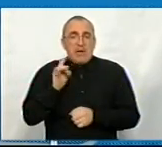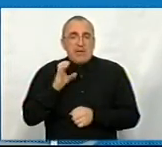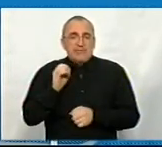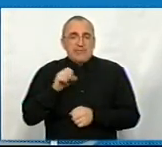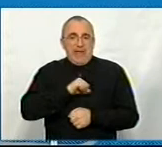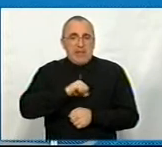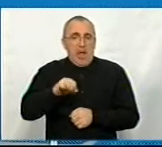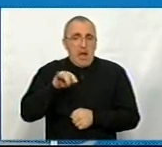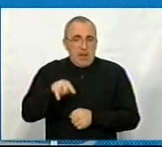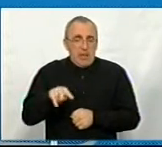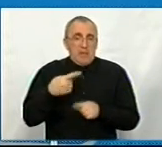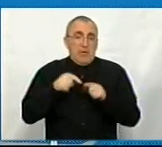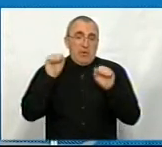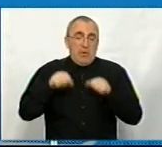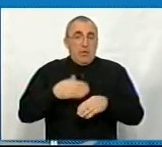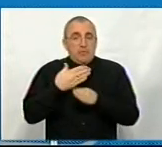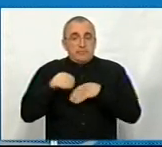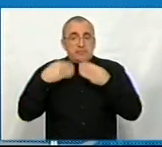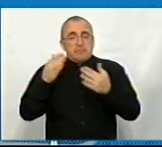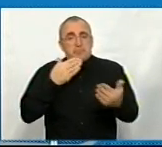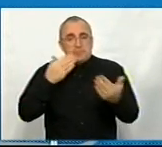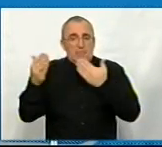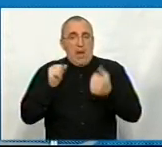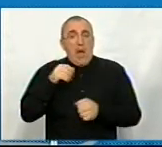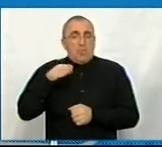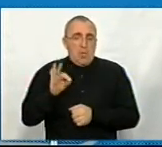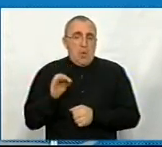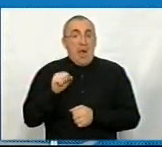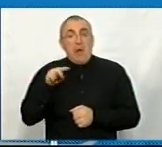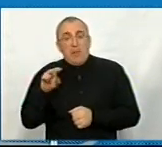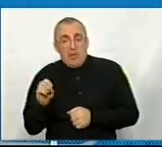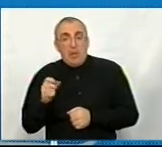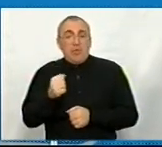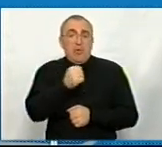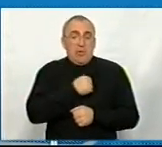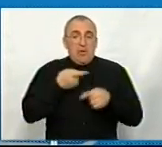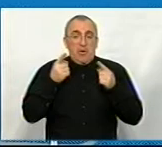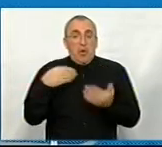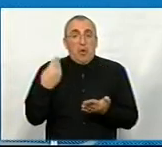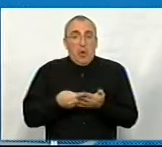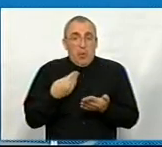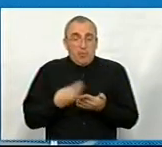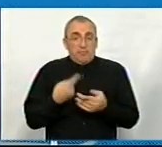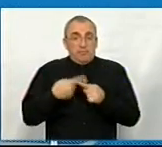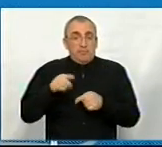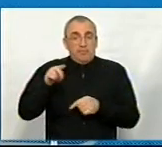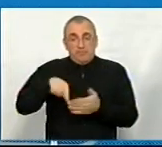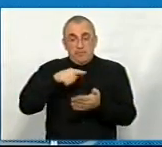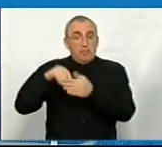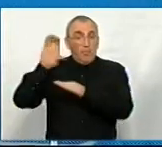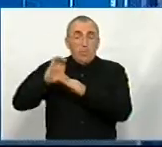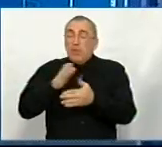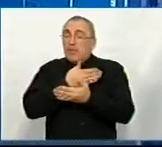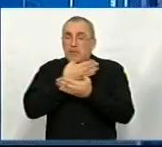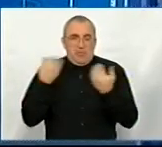дійсно якусь частину можна віддати під музей АТО. Але, на жаль, дійсно грошей таких в міському бюджеті нема,